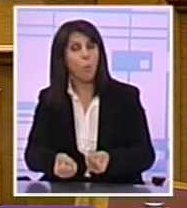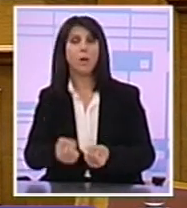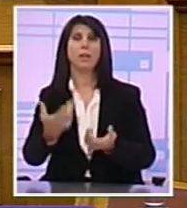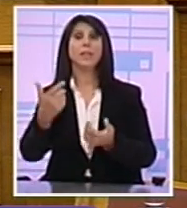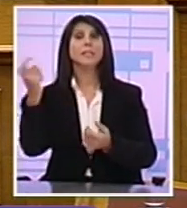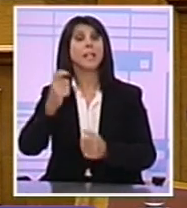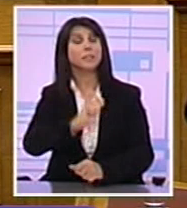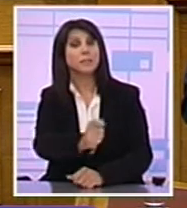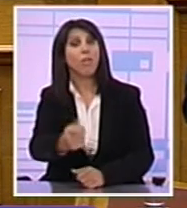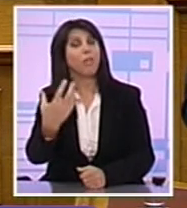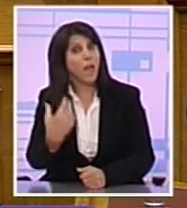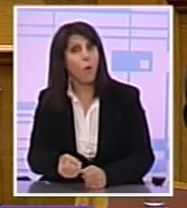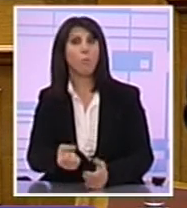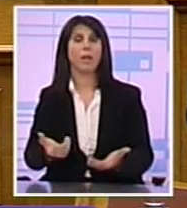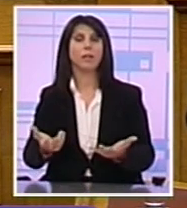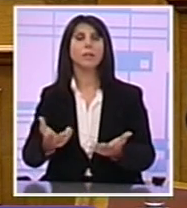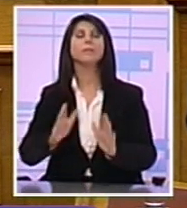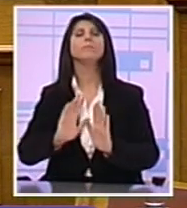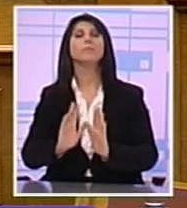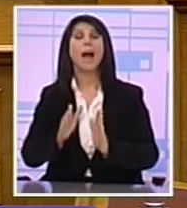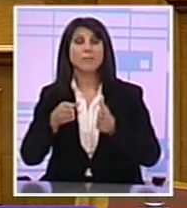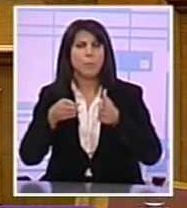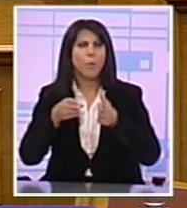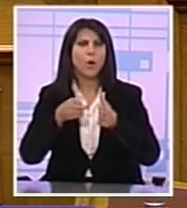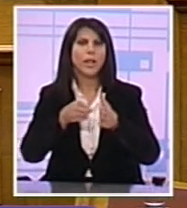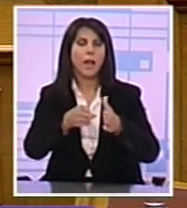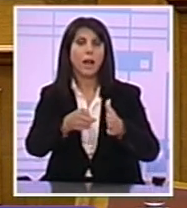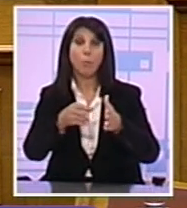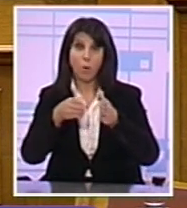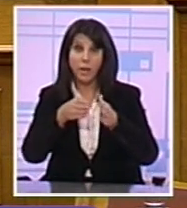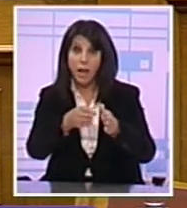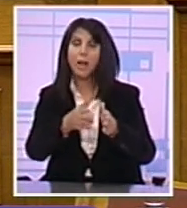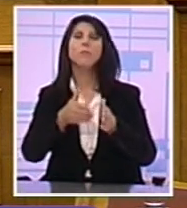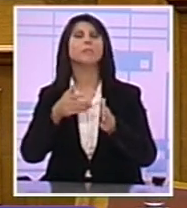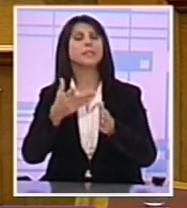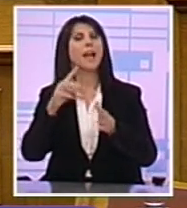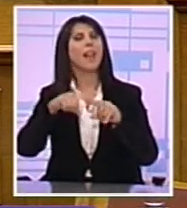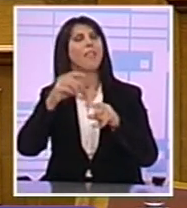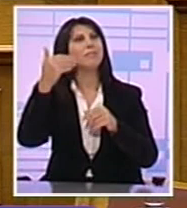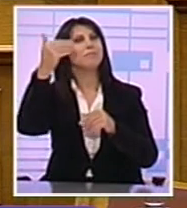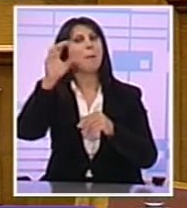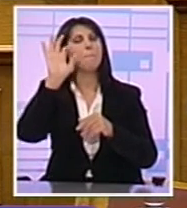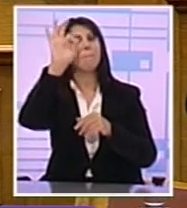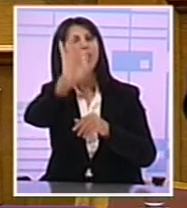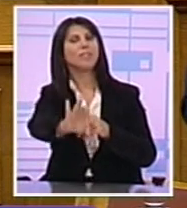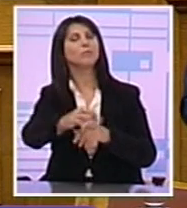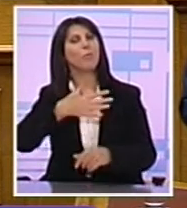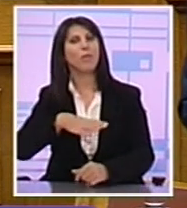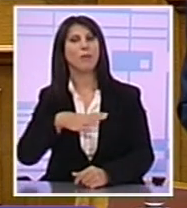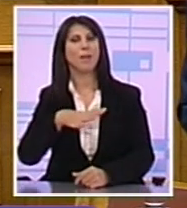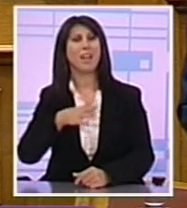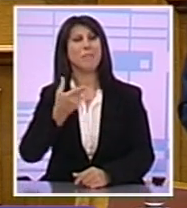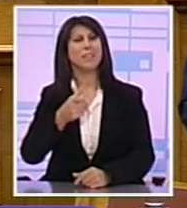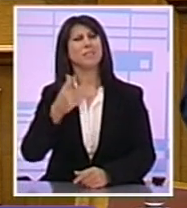Η μόνη πορεία που αλλάζει την Ελλάδα Την οδηγεί στην Ελλάδα που θέλουμε Που φεύγει από την Ελλάδα των ελλημάτων Στην Ελλάδα των